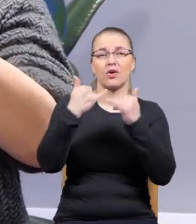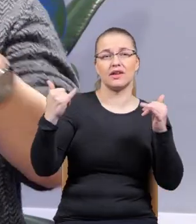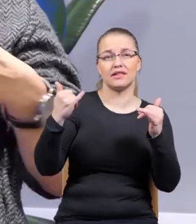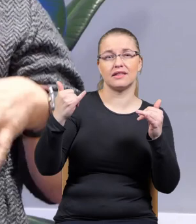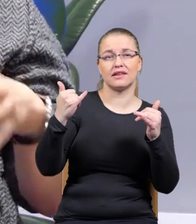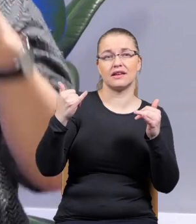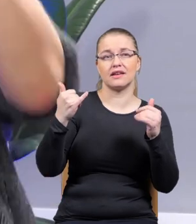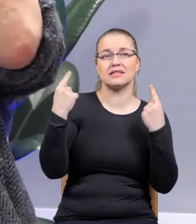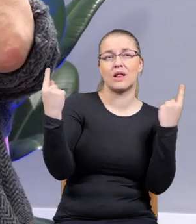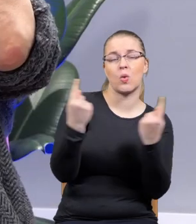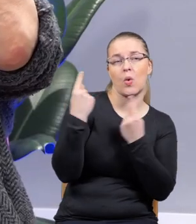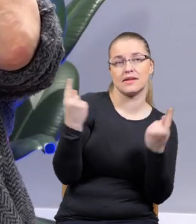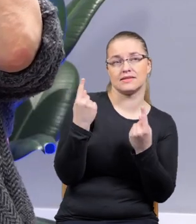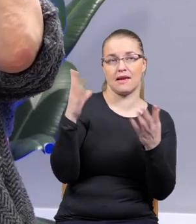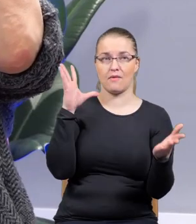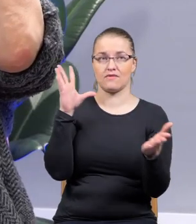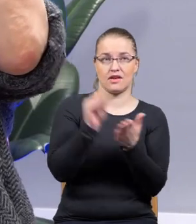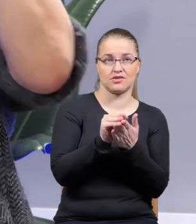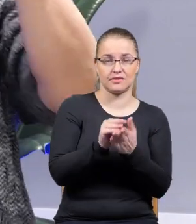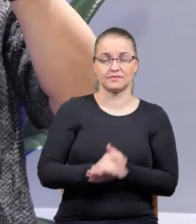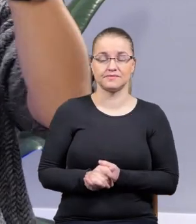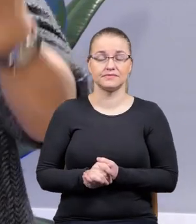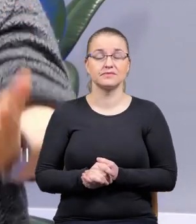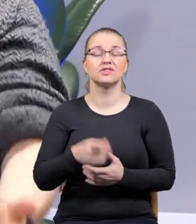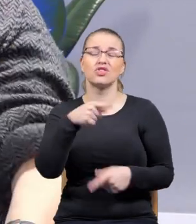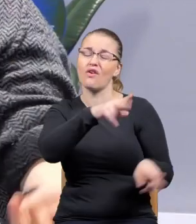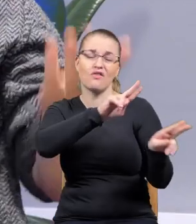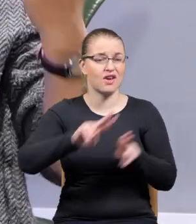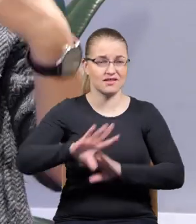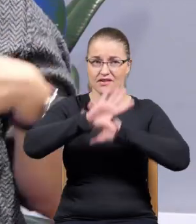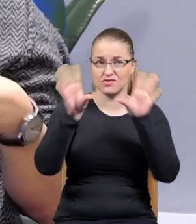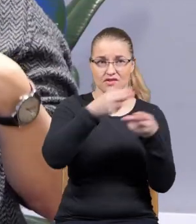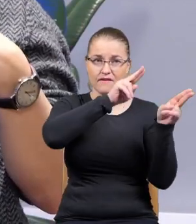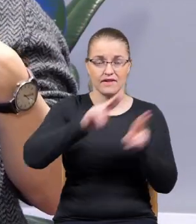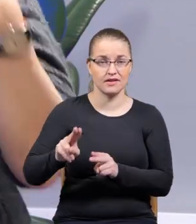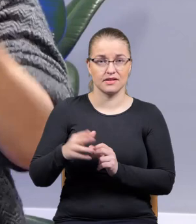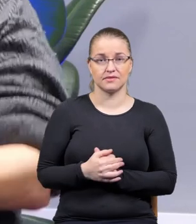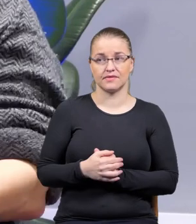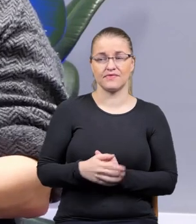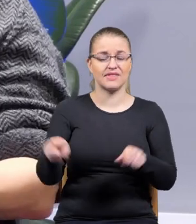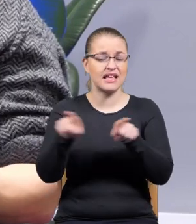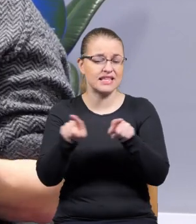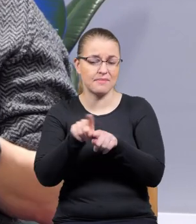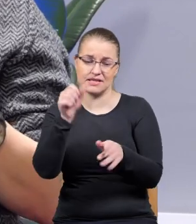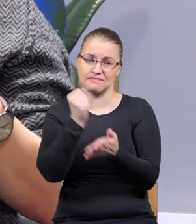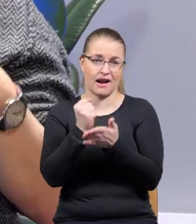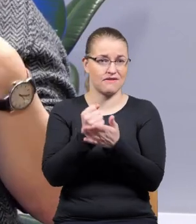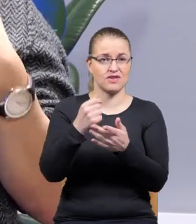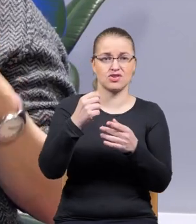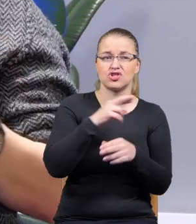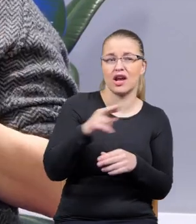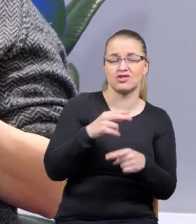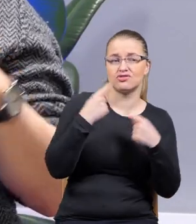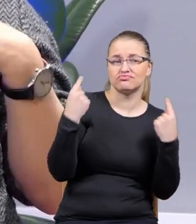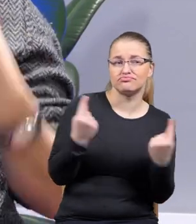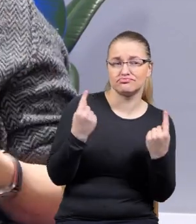konfiguracjach i że to wraca cały czas i że te same rzeczy się dzieją i że